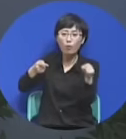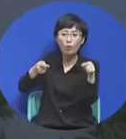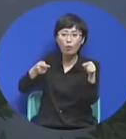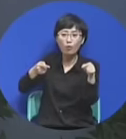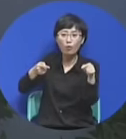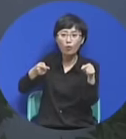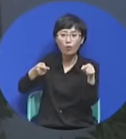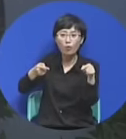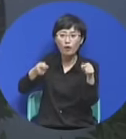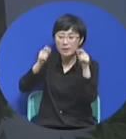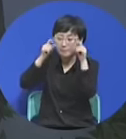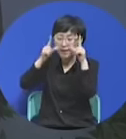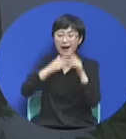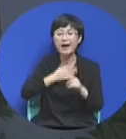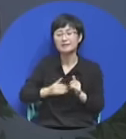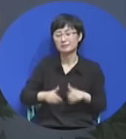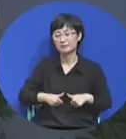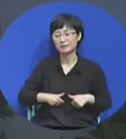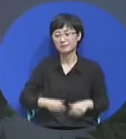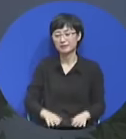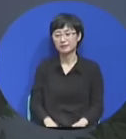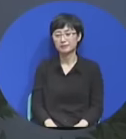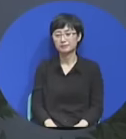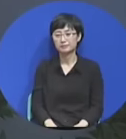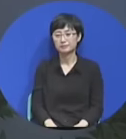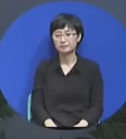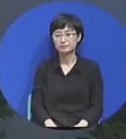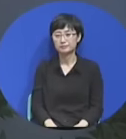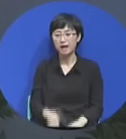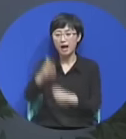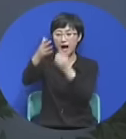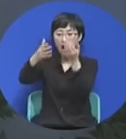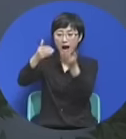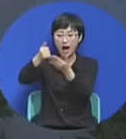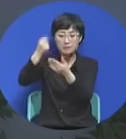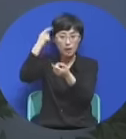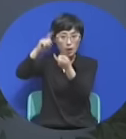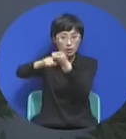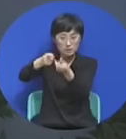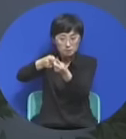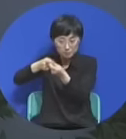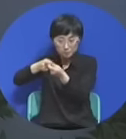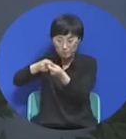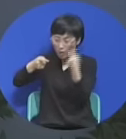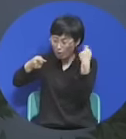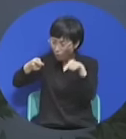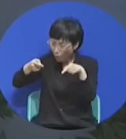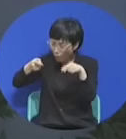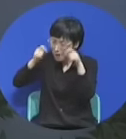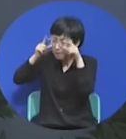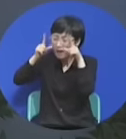그걸 들은 자입니다. 하나님의 제일 관심이 뭔가를 알아들은 자에요.